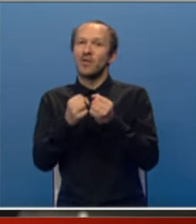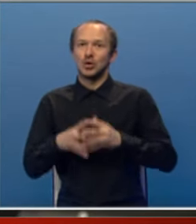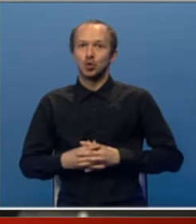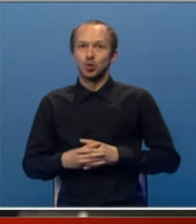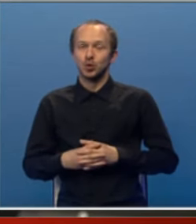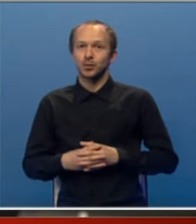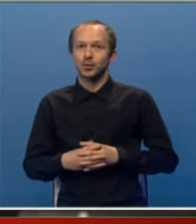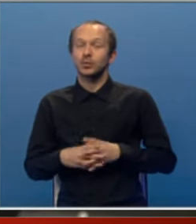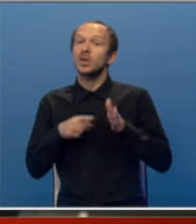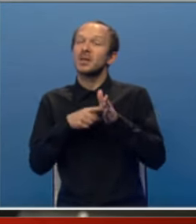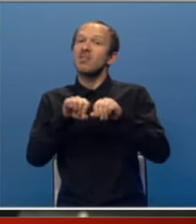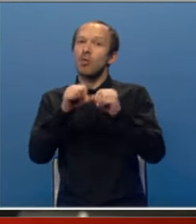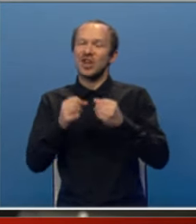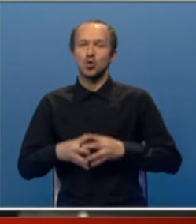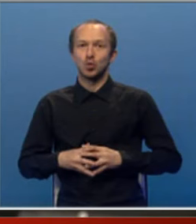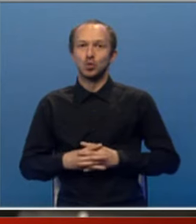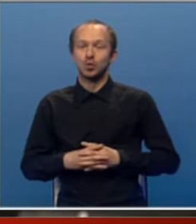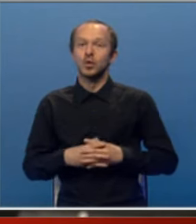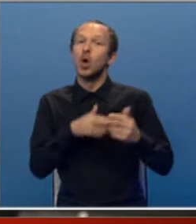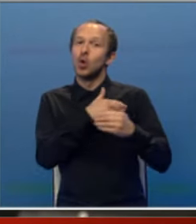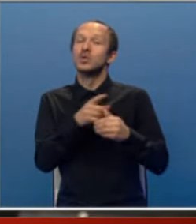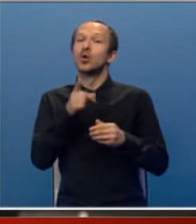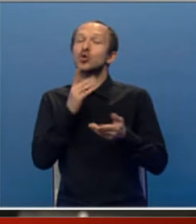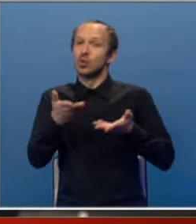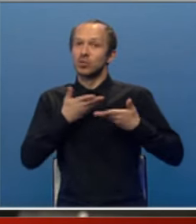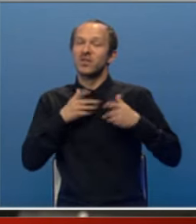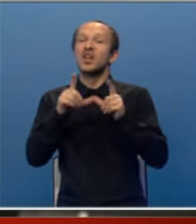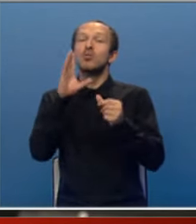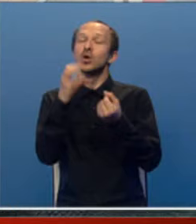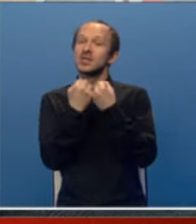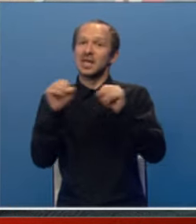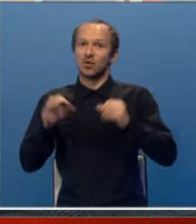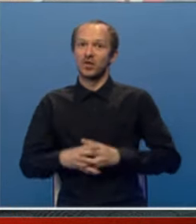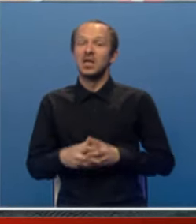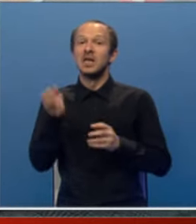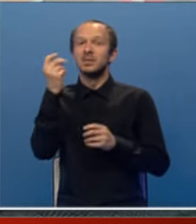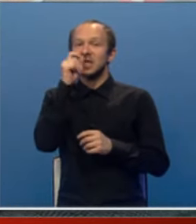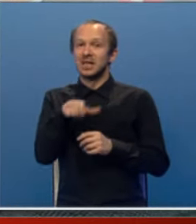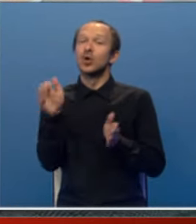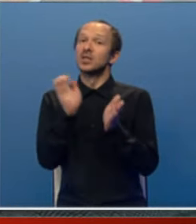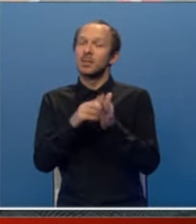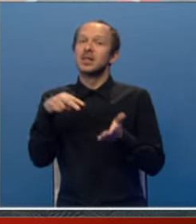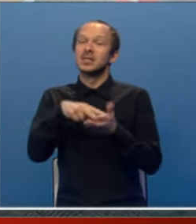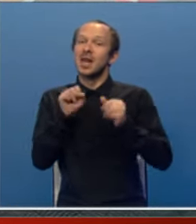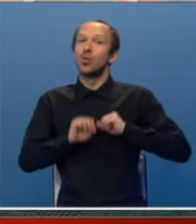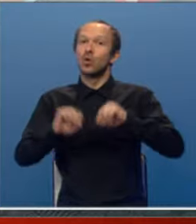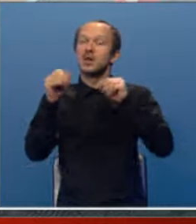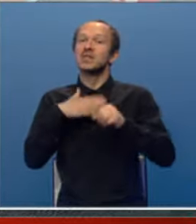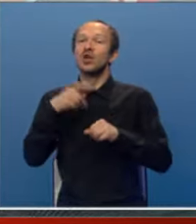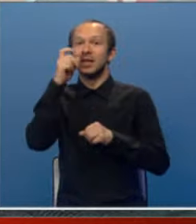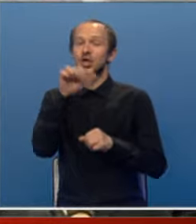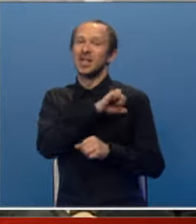odnosa koji su uspostavljeni u Bosni i Hercegovini. Srpski narod treba da stane u odbranu svojih